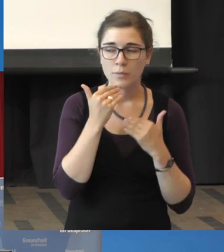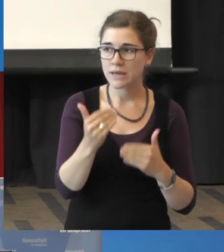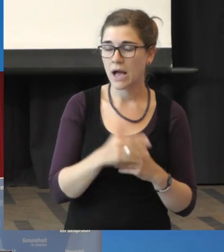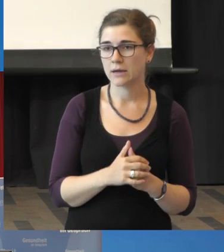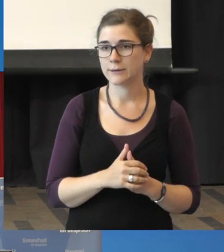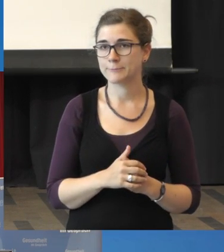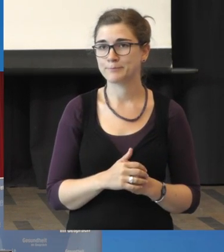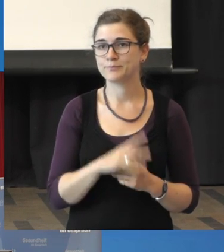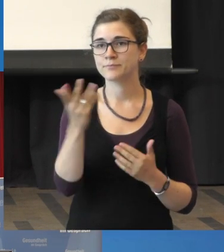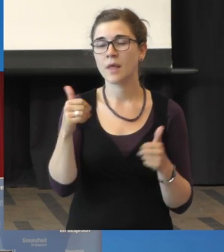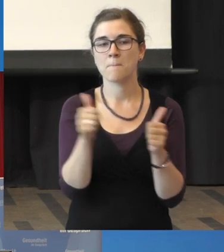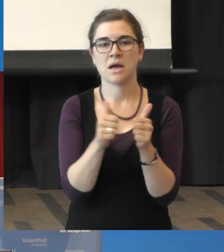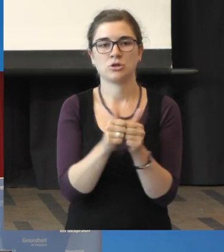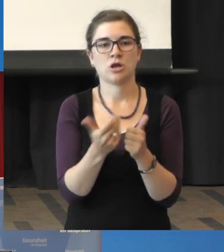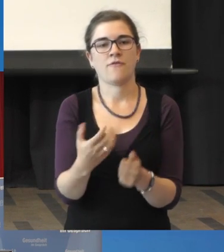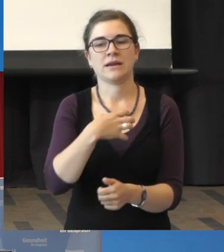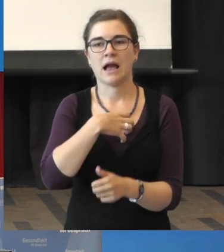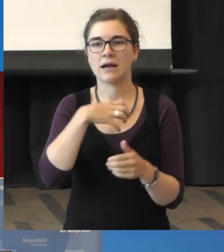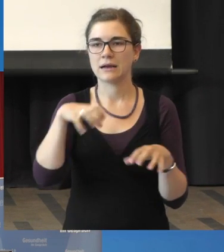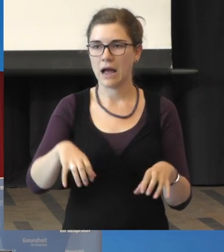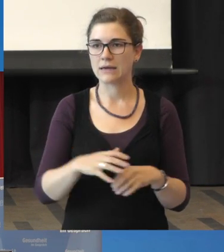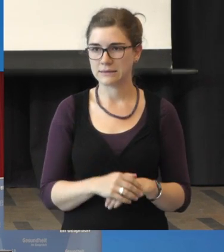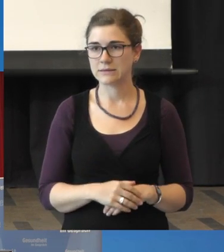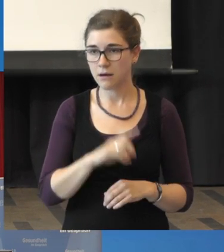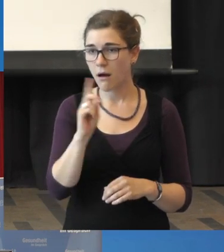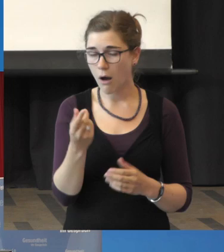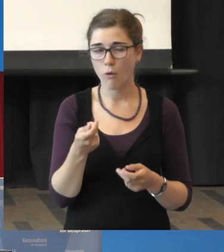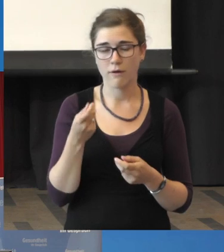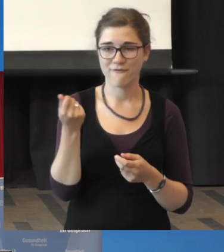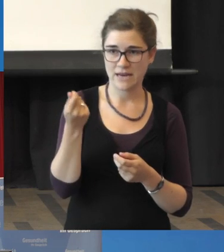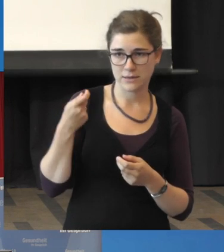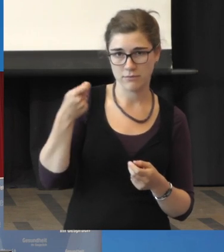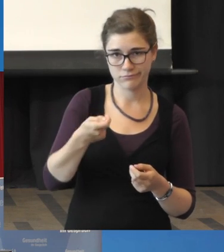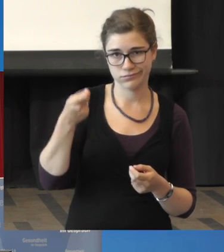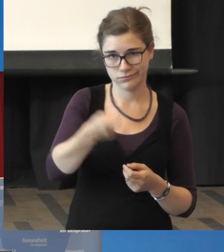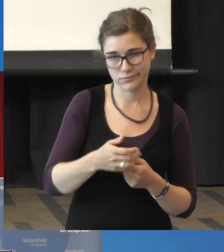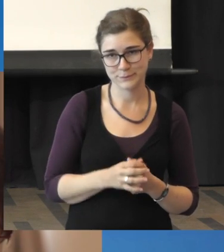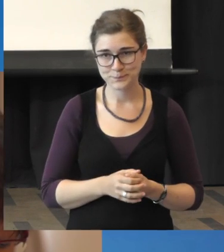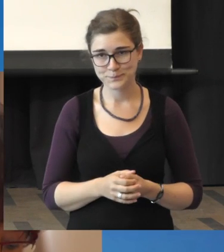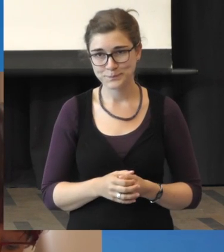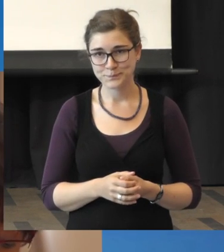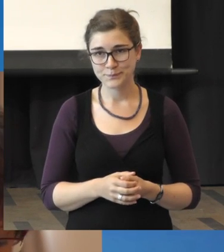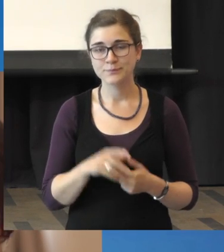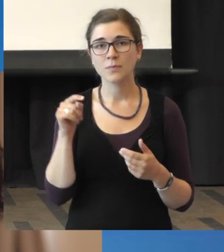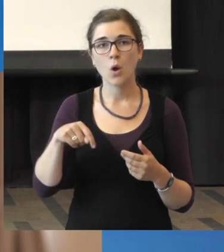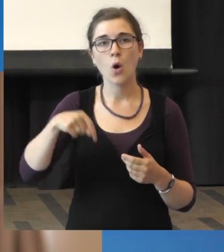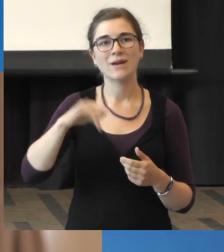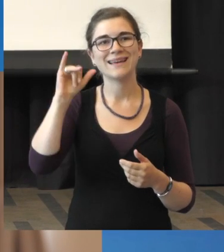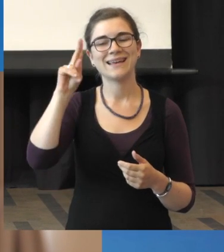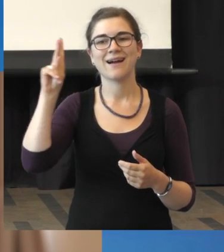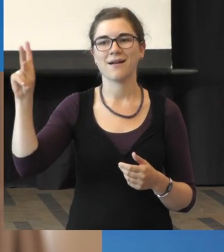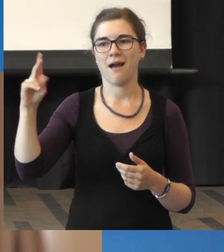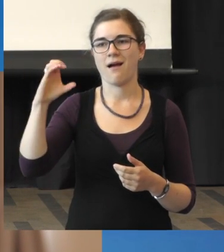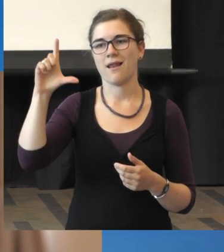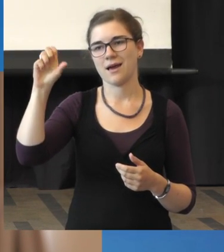bedanken bei der Patenschaftskrankenkasse, die uns auch finanziell unterstützen. Das ist die IKK